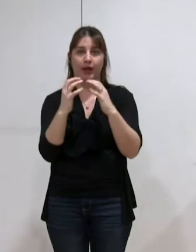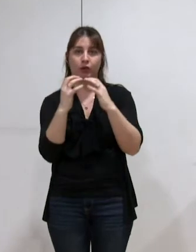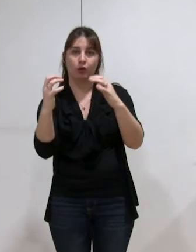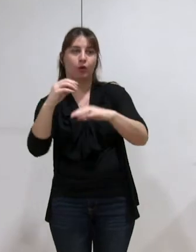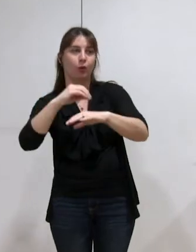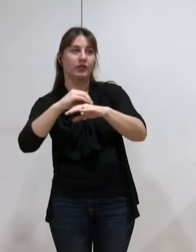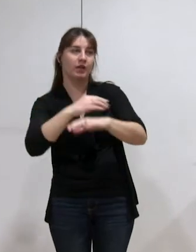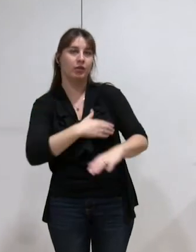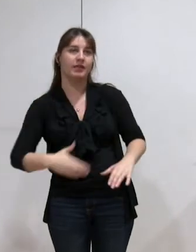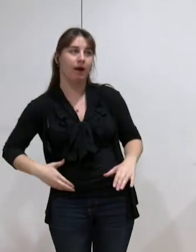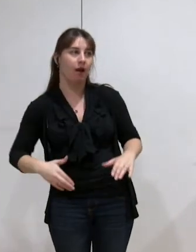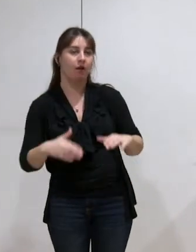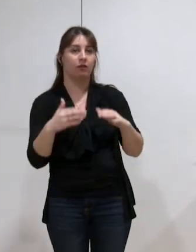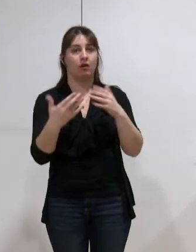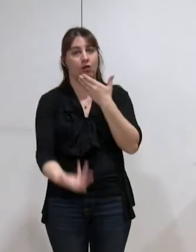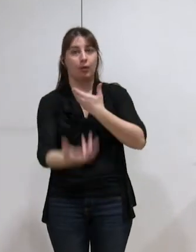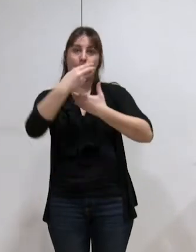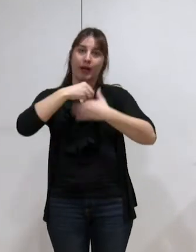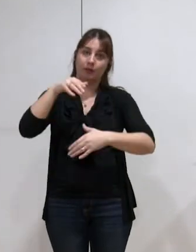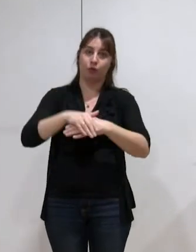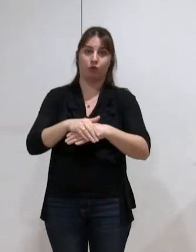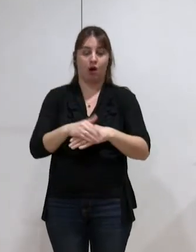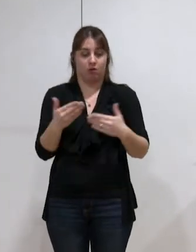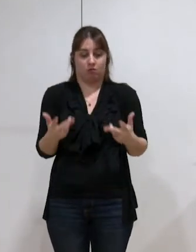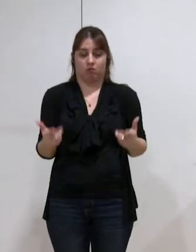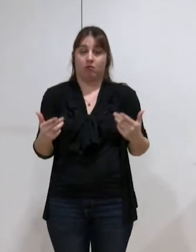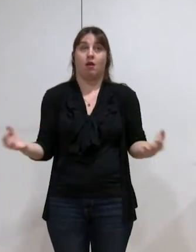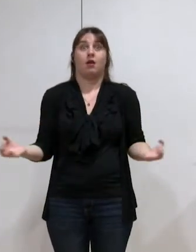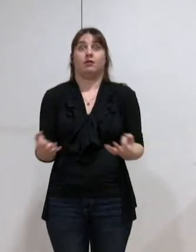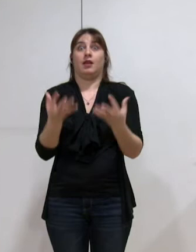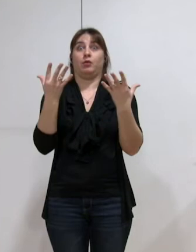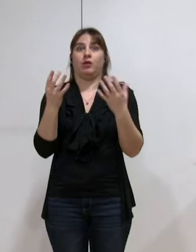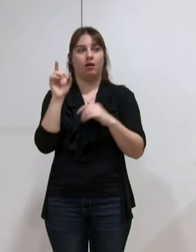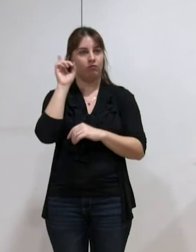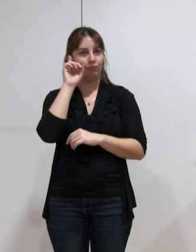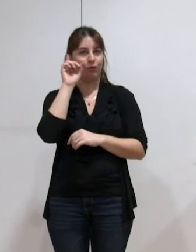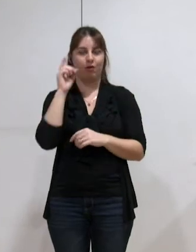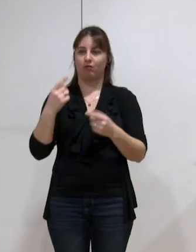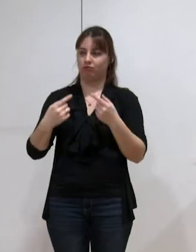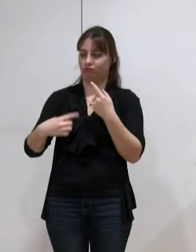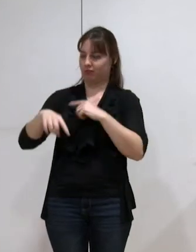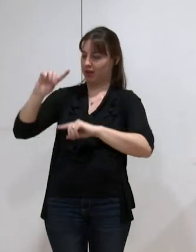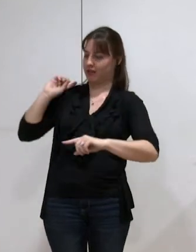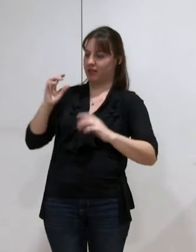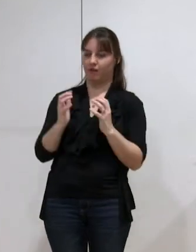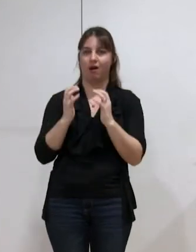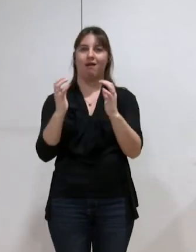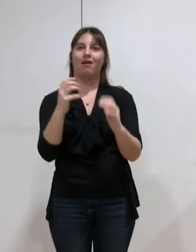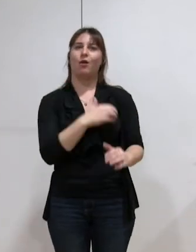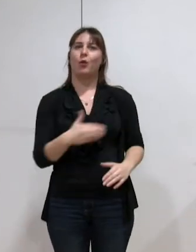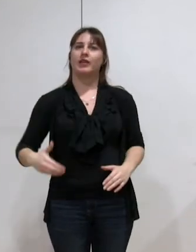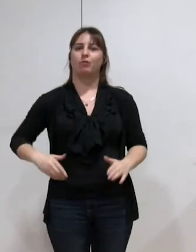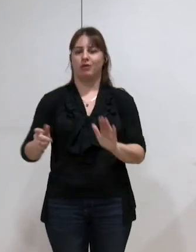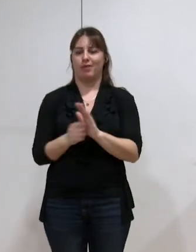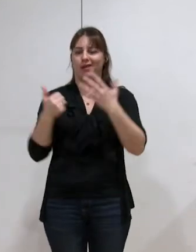d'être là pour ce conseil municipal exceptionnel. Puisque, comme je l'ai annoncé lors du conseil du